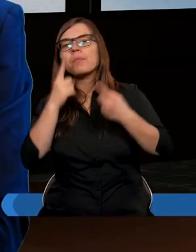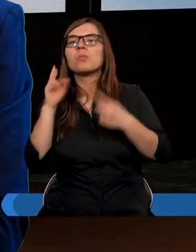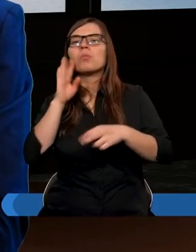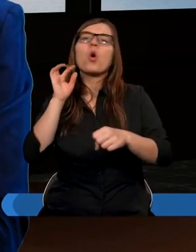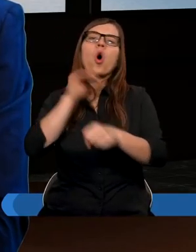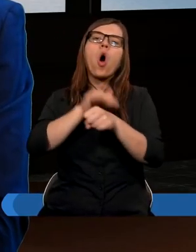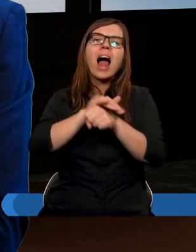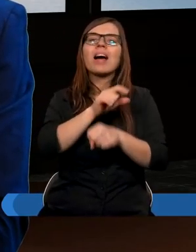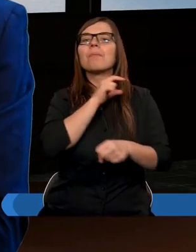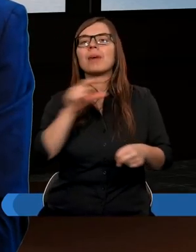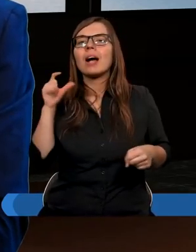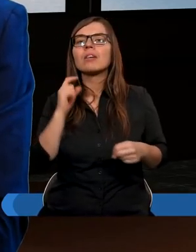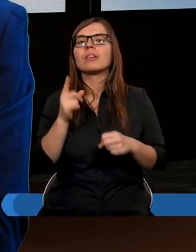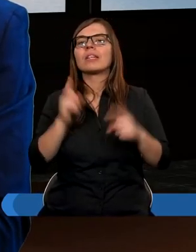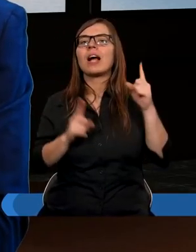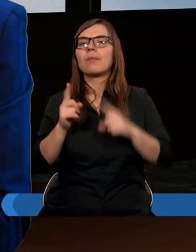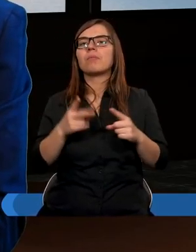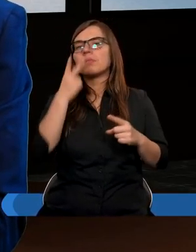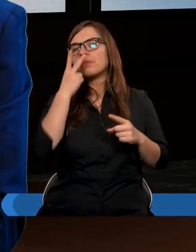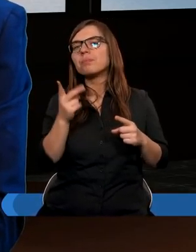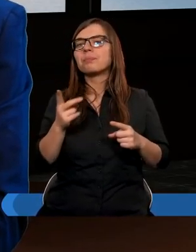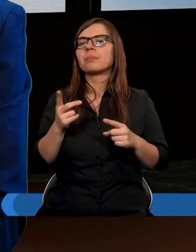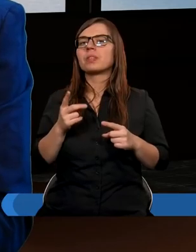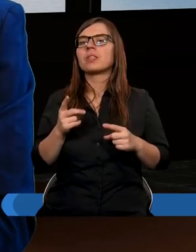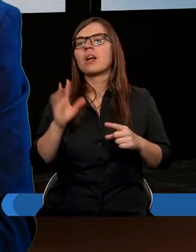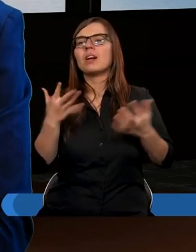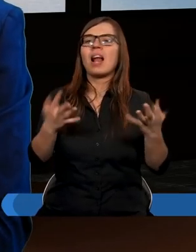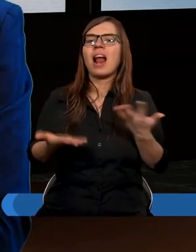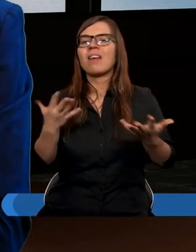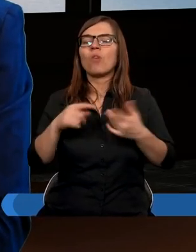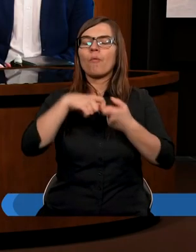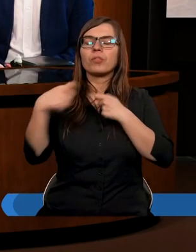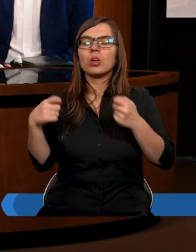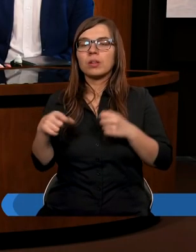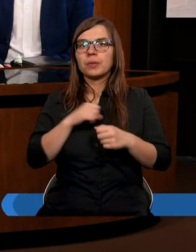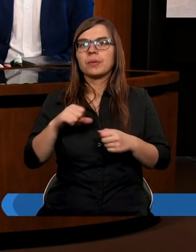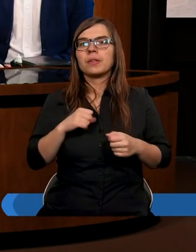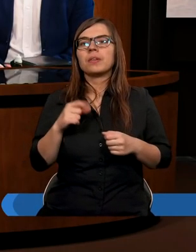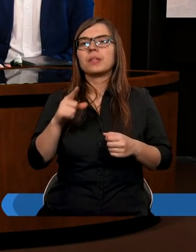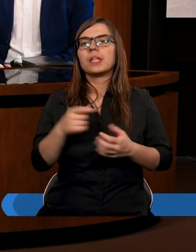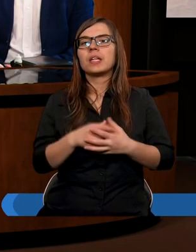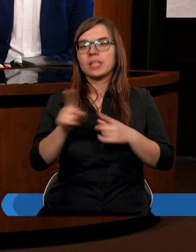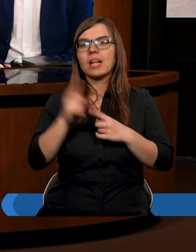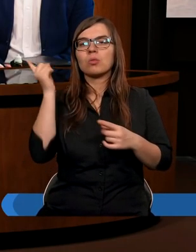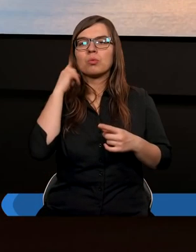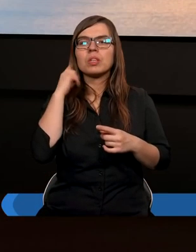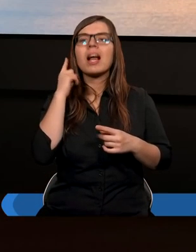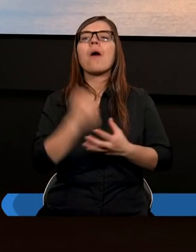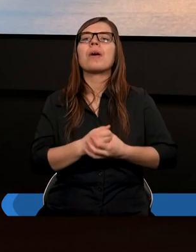kolegów pastorów, to bywają chwile, że się ledwo koniec z końcem wiąże, no gdzieś tak słyszałem, że